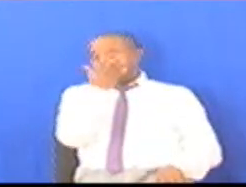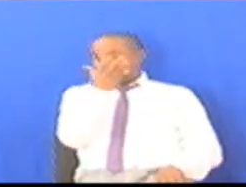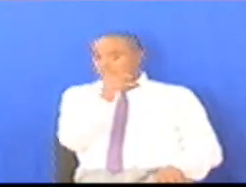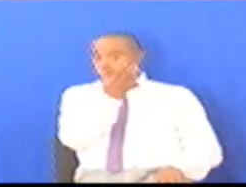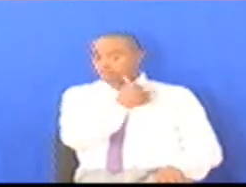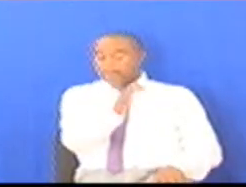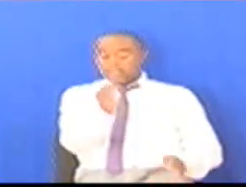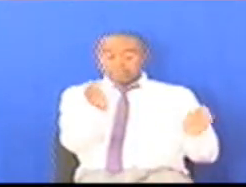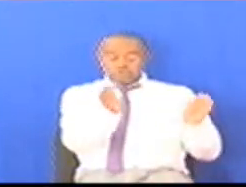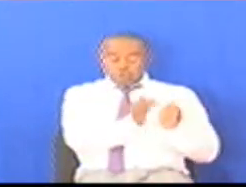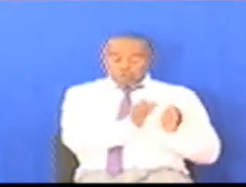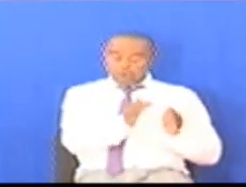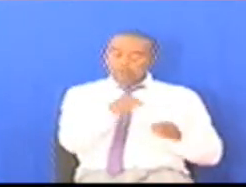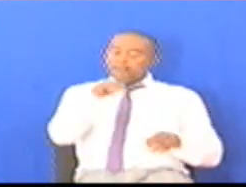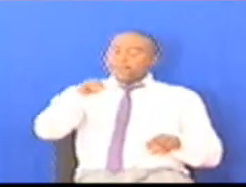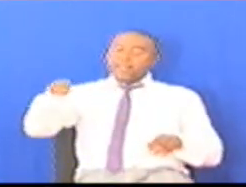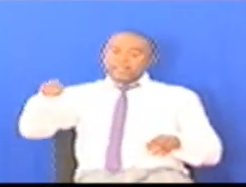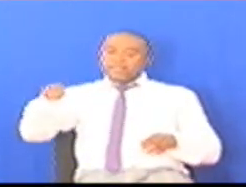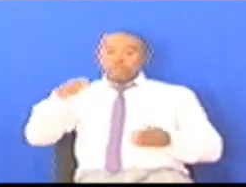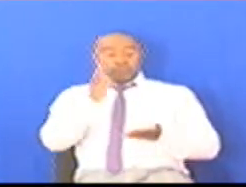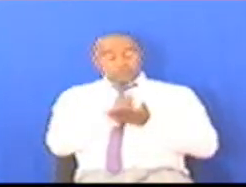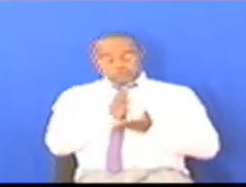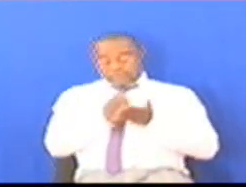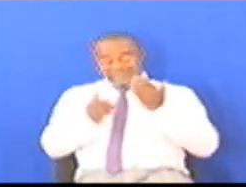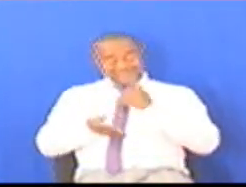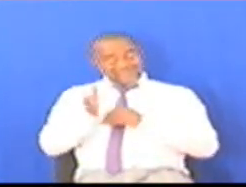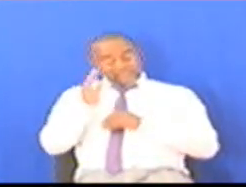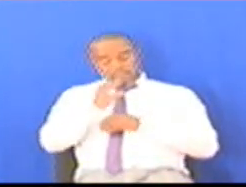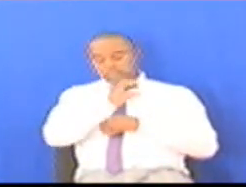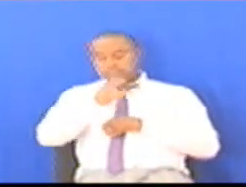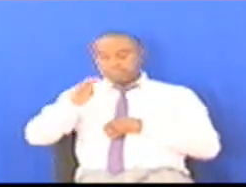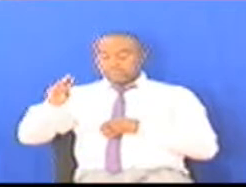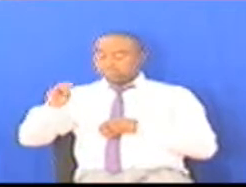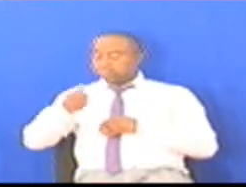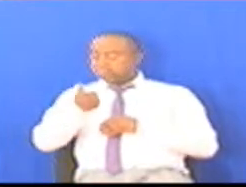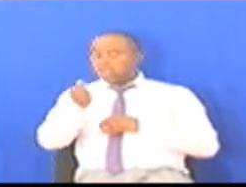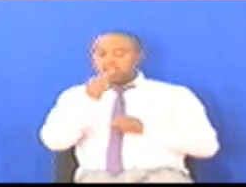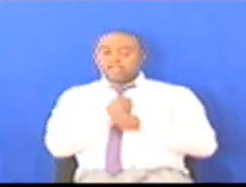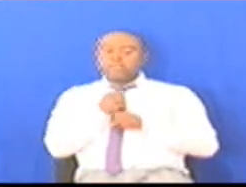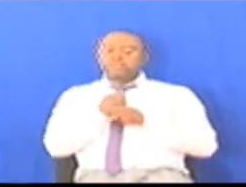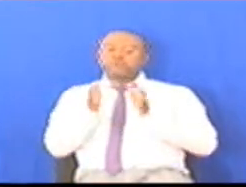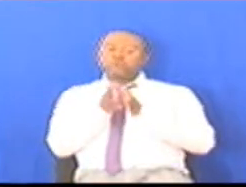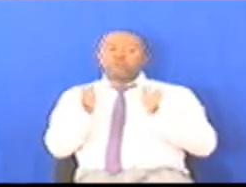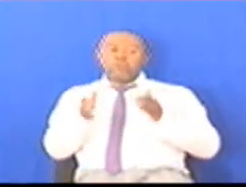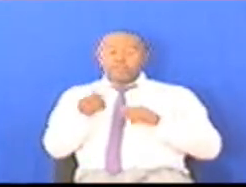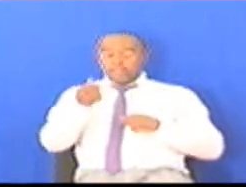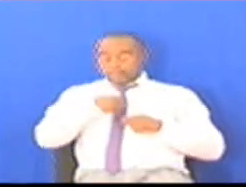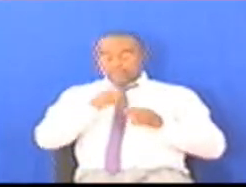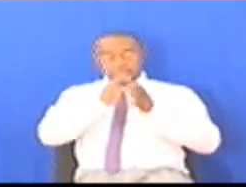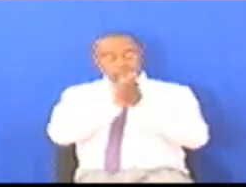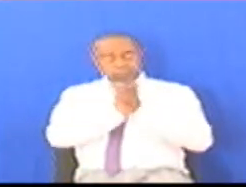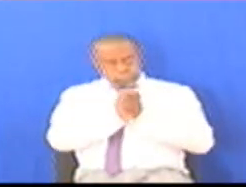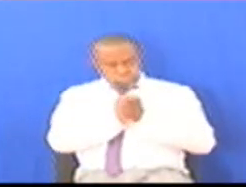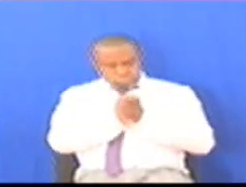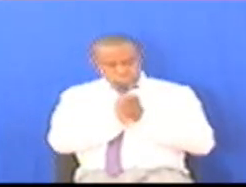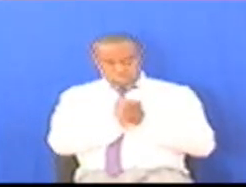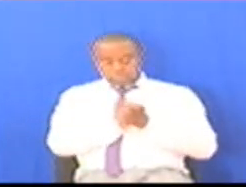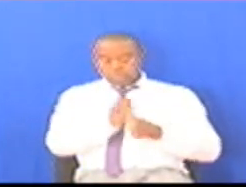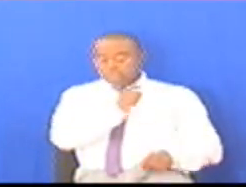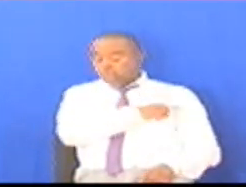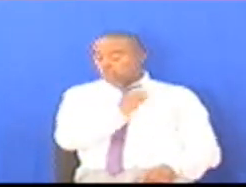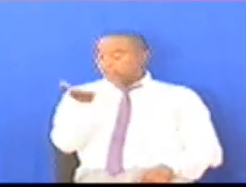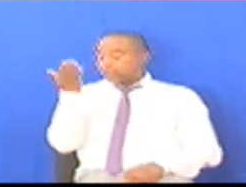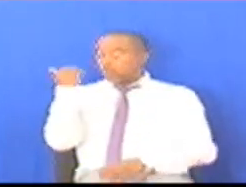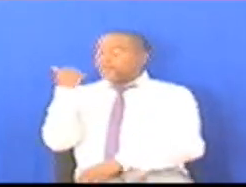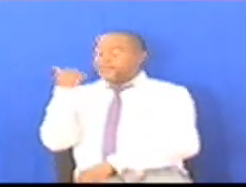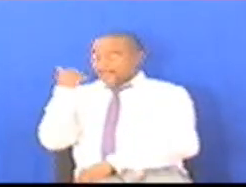Mdogo Wa Mererani Hakika Serekali Yanafanya Kazi Kugwa Sana Namika Mbunge Na Washkuru Wikili Opita Tumezindua